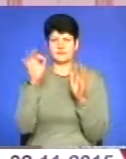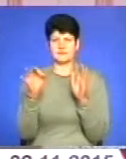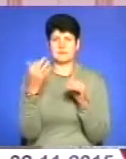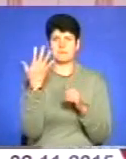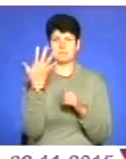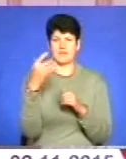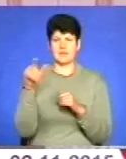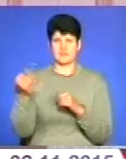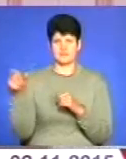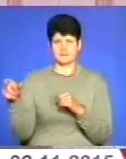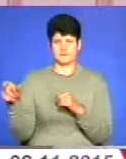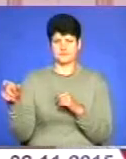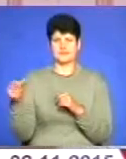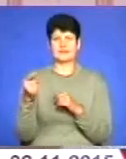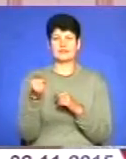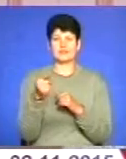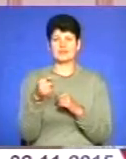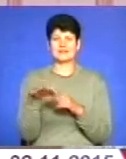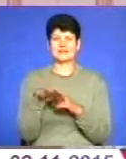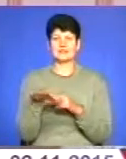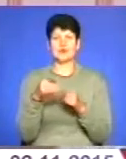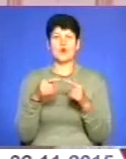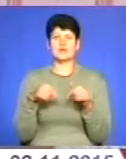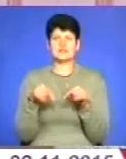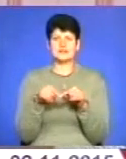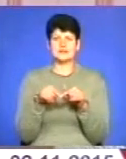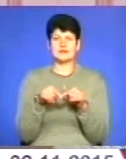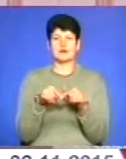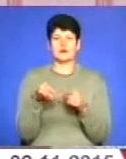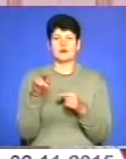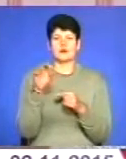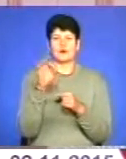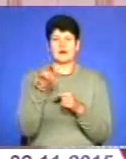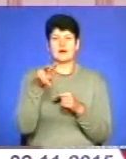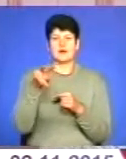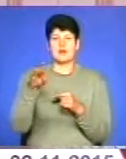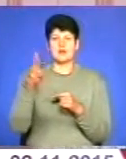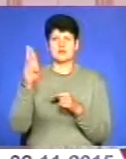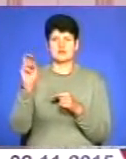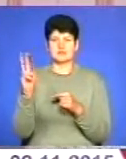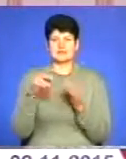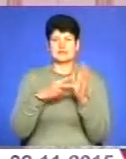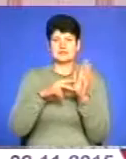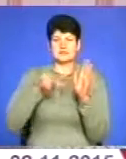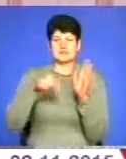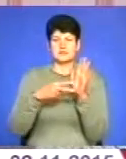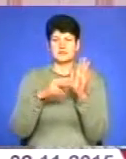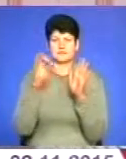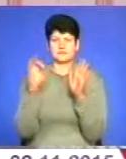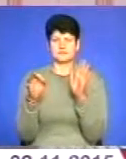мандатів. Тернопільська територіальна організація радикальної партії «Олега Ляшка» – 7,7,